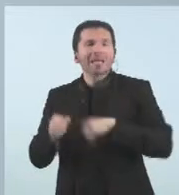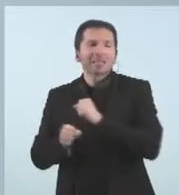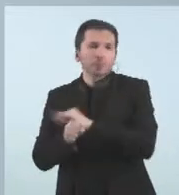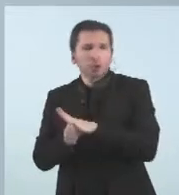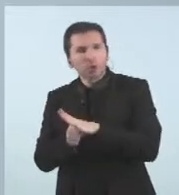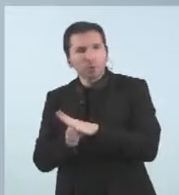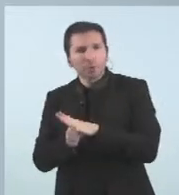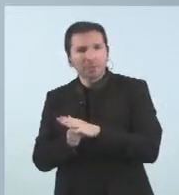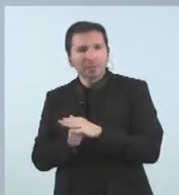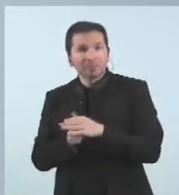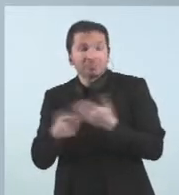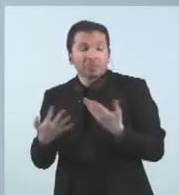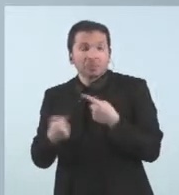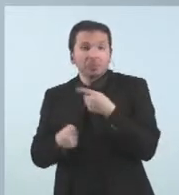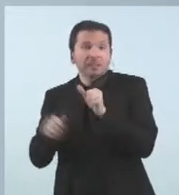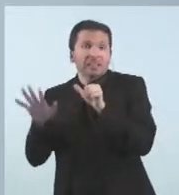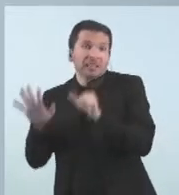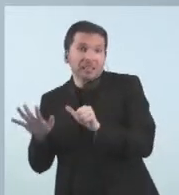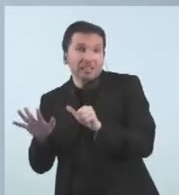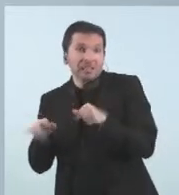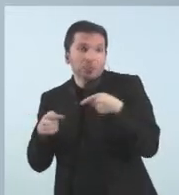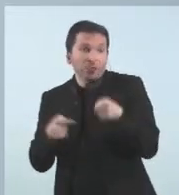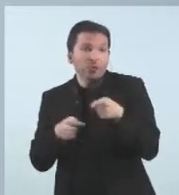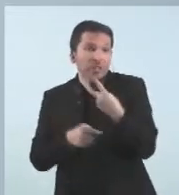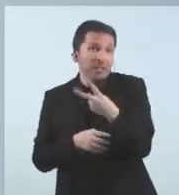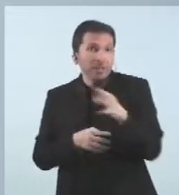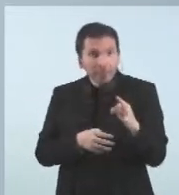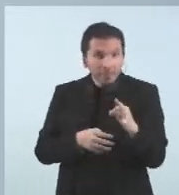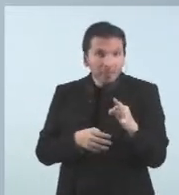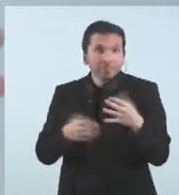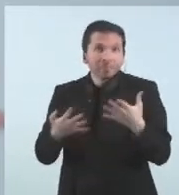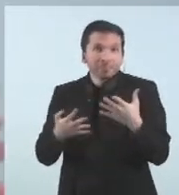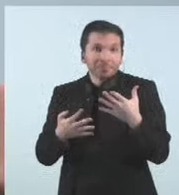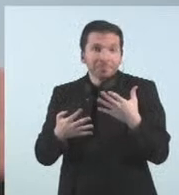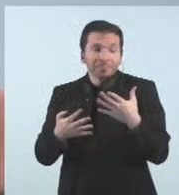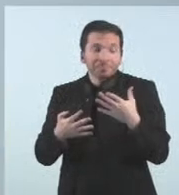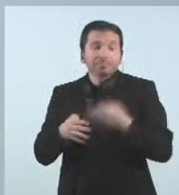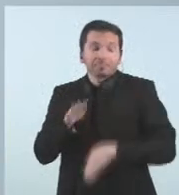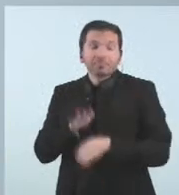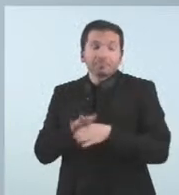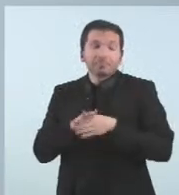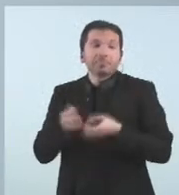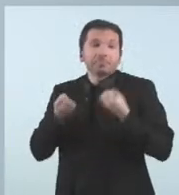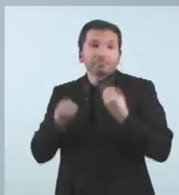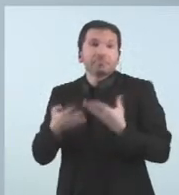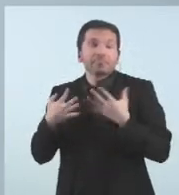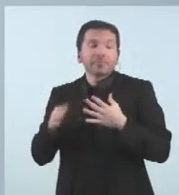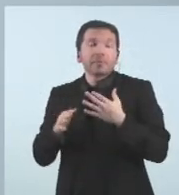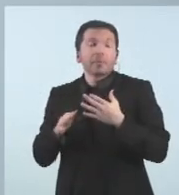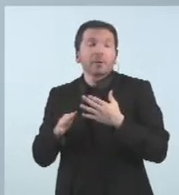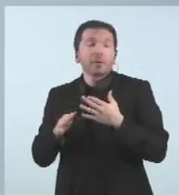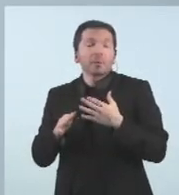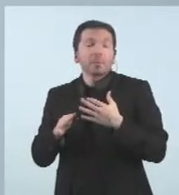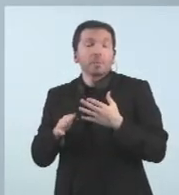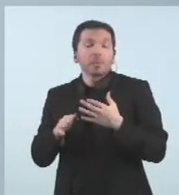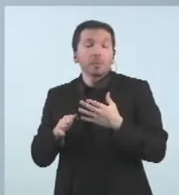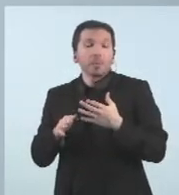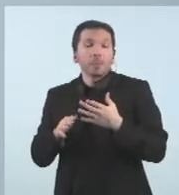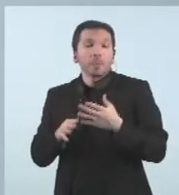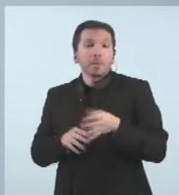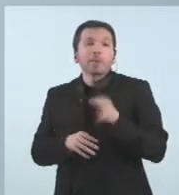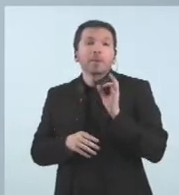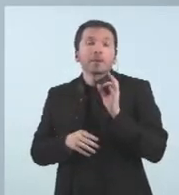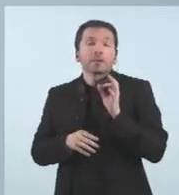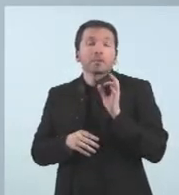fossin del 20 doncs bueno ens en sortiríem no? sempre i quan estiguessin ben distribuïdes òbviament no? però sí que ens